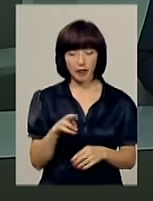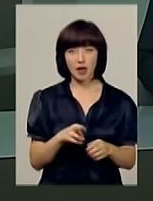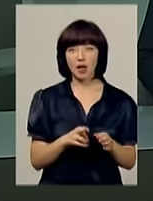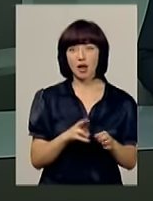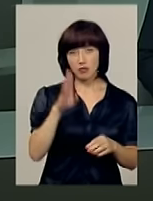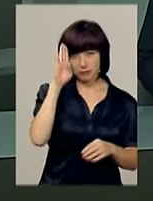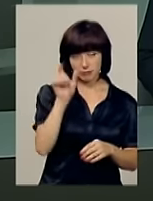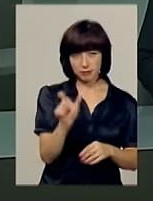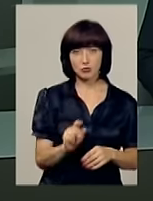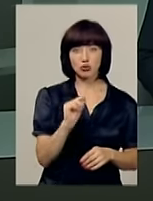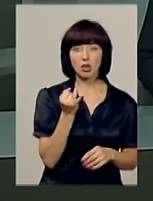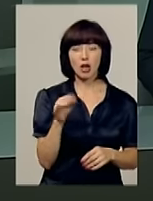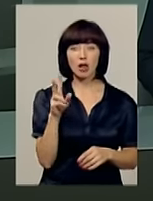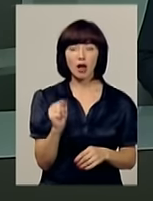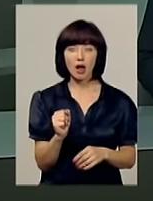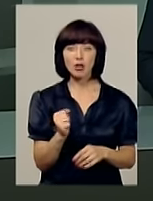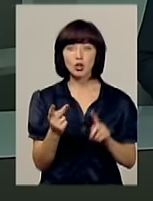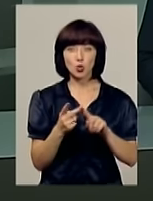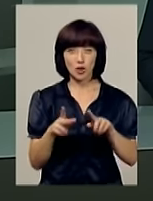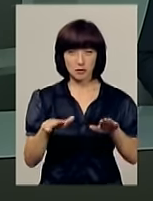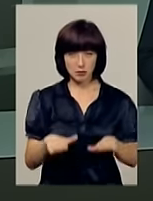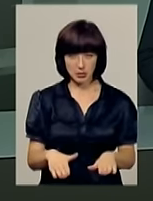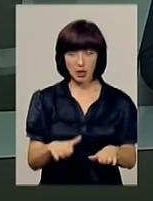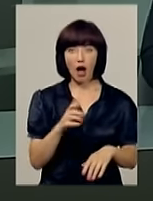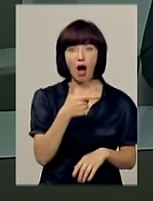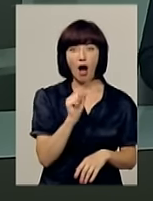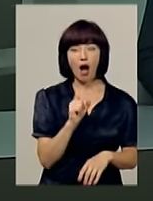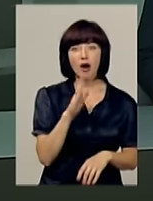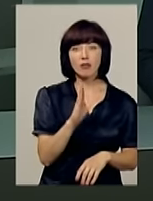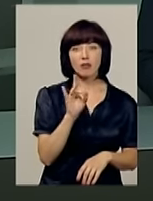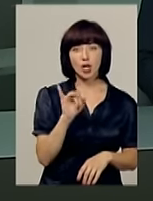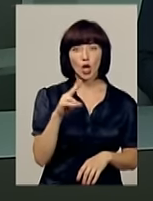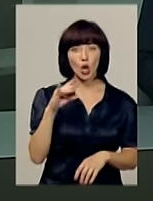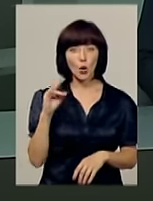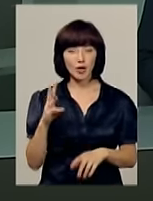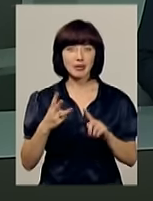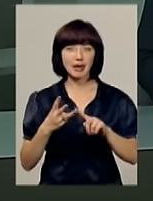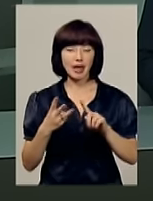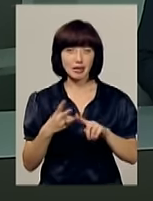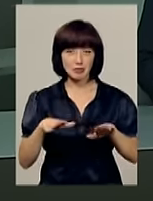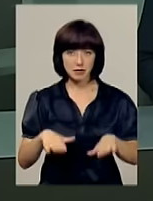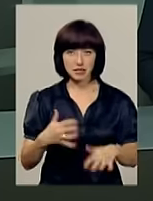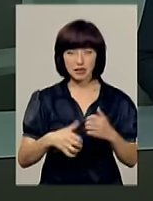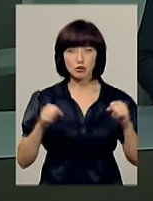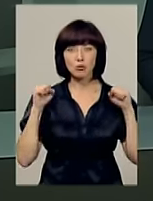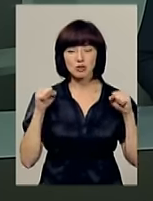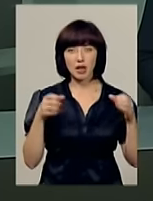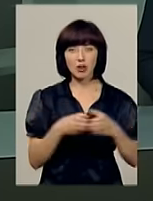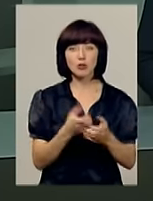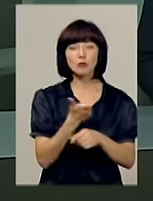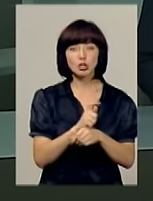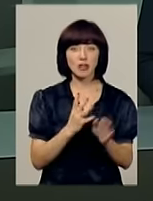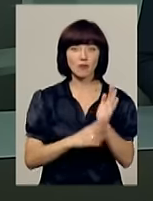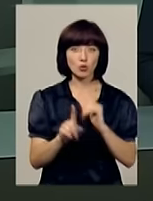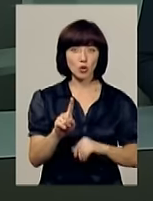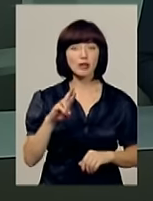у ваговій категорії до 69 кілограмів. А В'ячеслав Гаврилюк здобув бронзову нагороду серед спортсменів категорії «Вище за